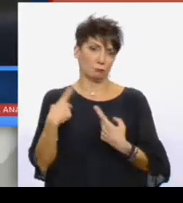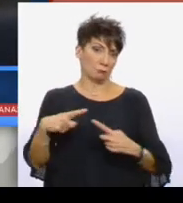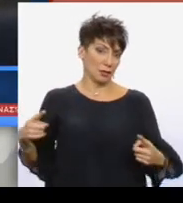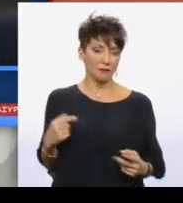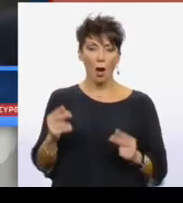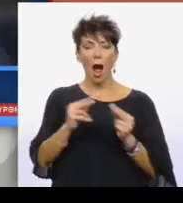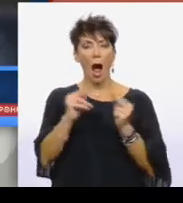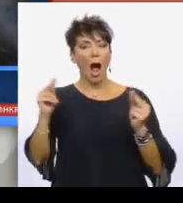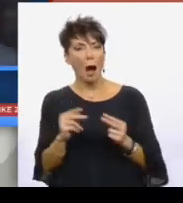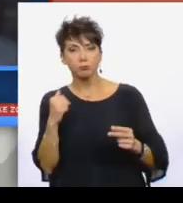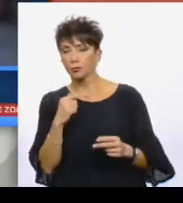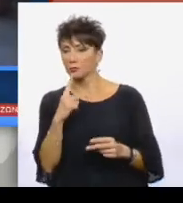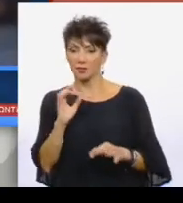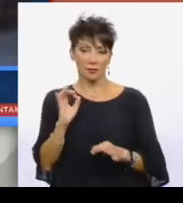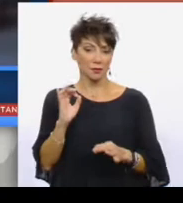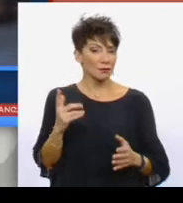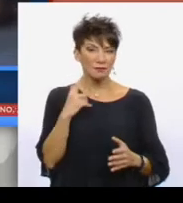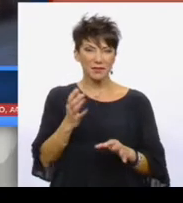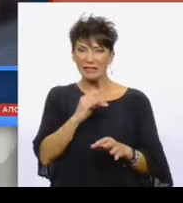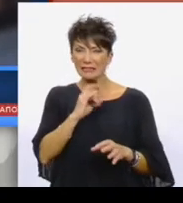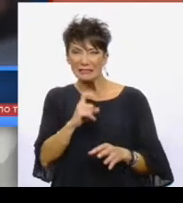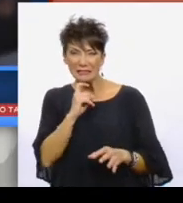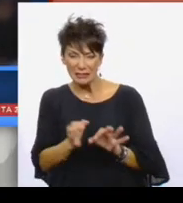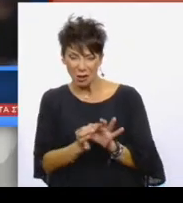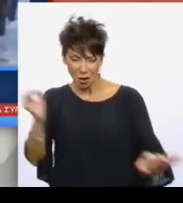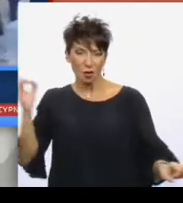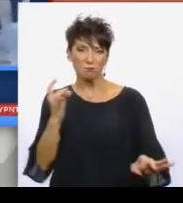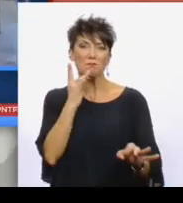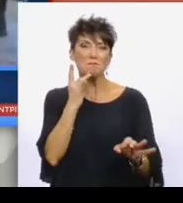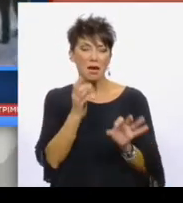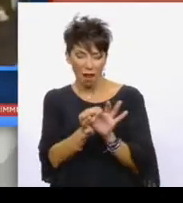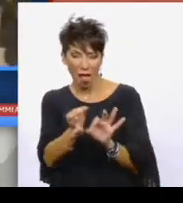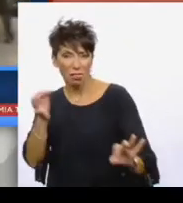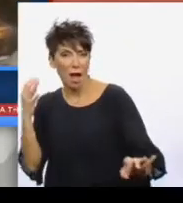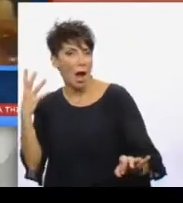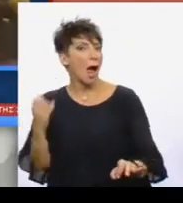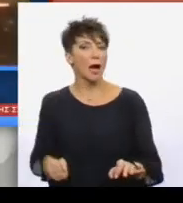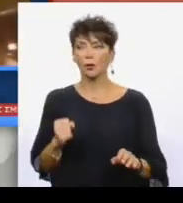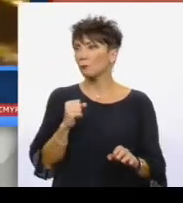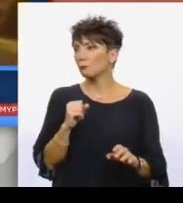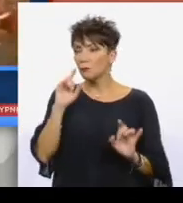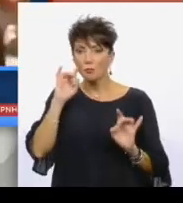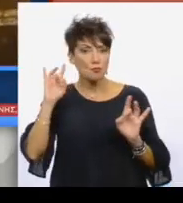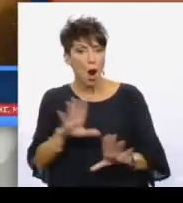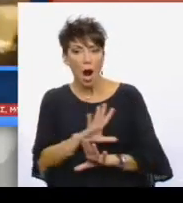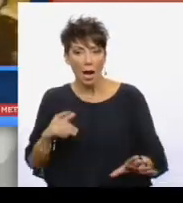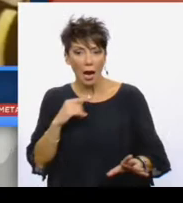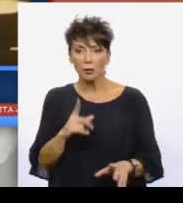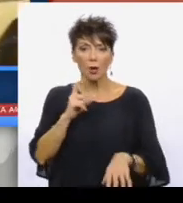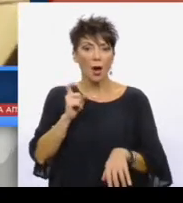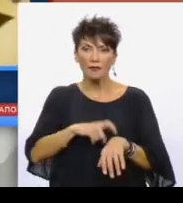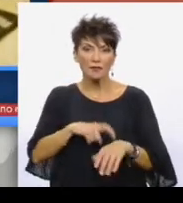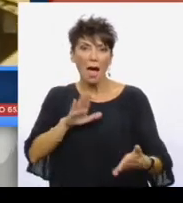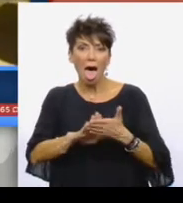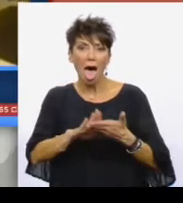έχουν και βεβαίως ξύλινα και μεταλλικά στυλιάρια, ότι προκειμένου να μην έρθουμε σε